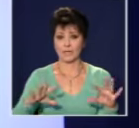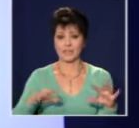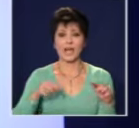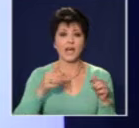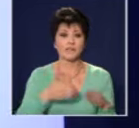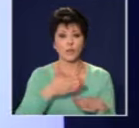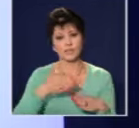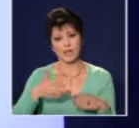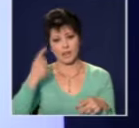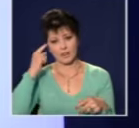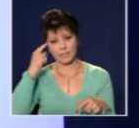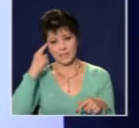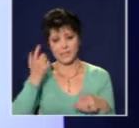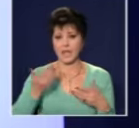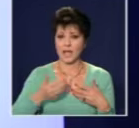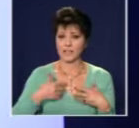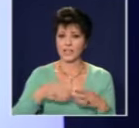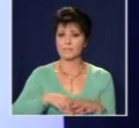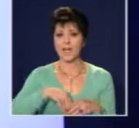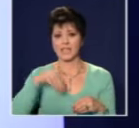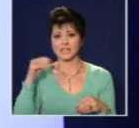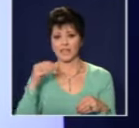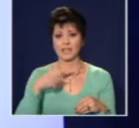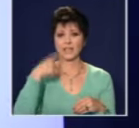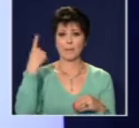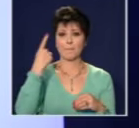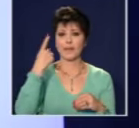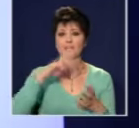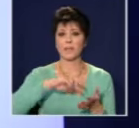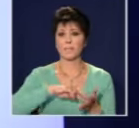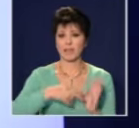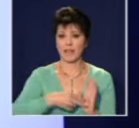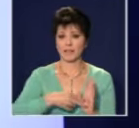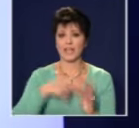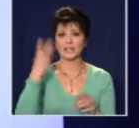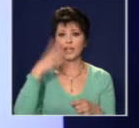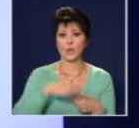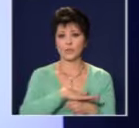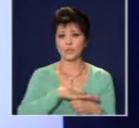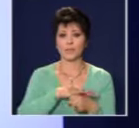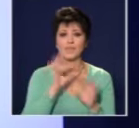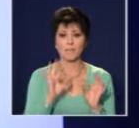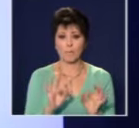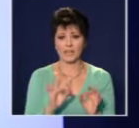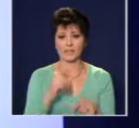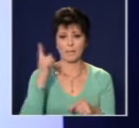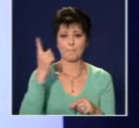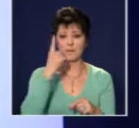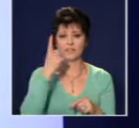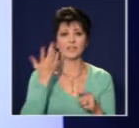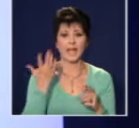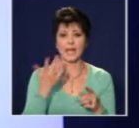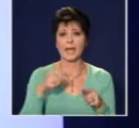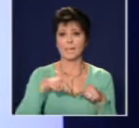ние сме извадили на първи план Три основни момента Първият е правосъдната